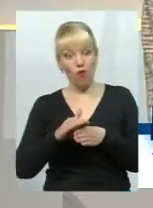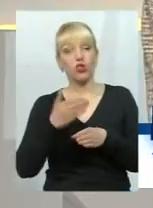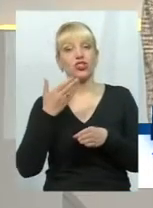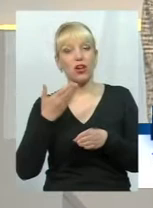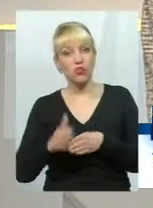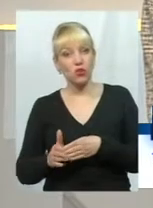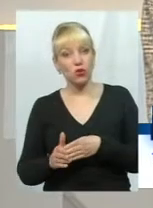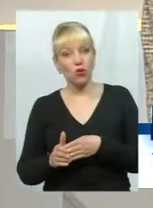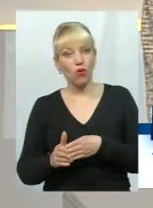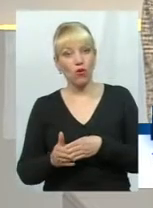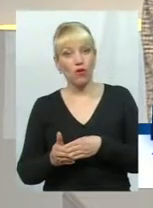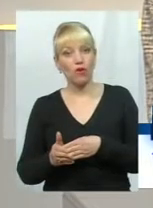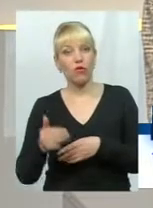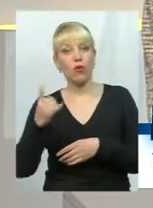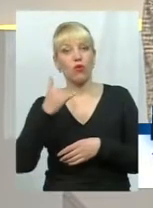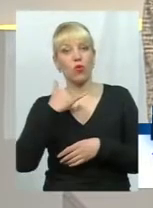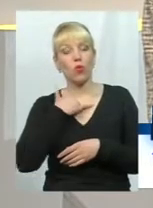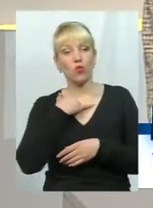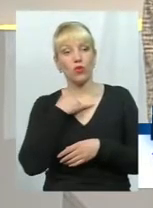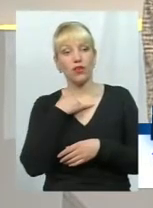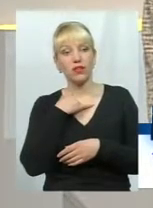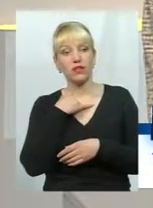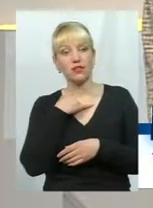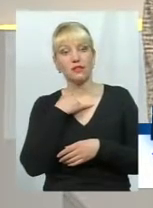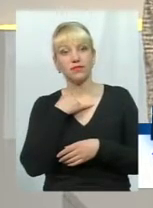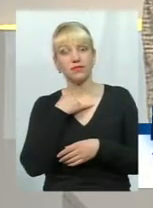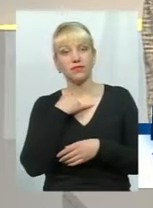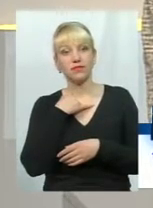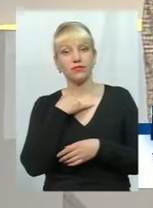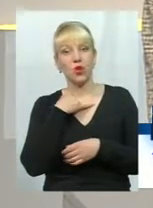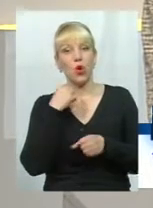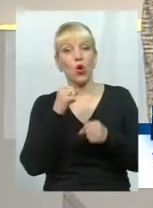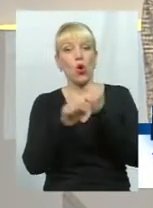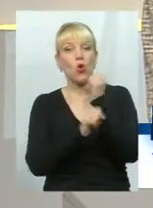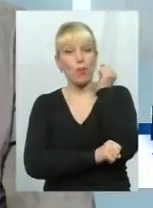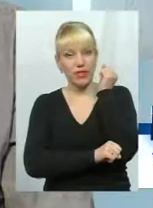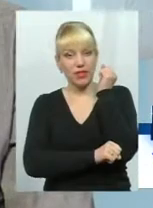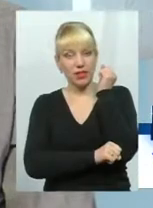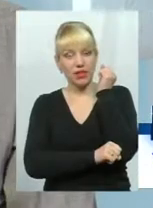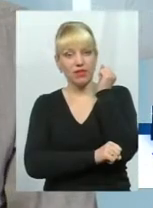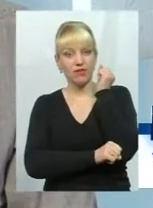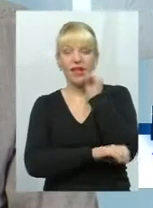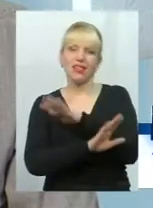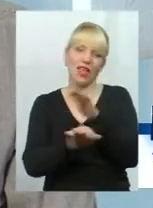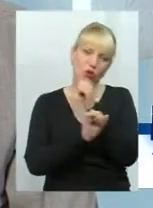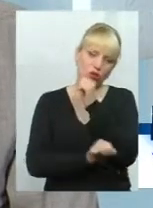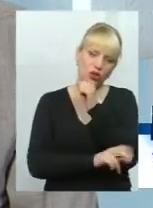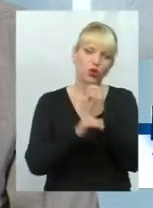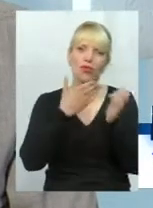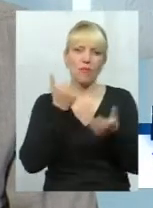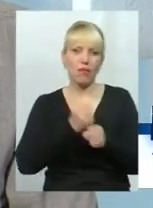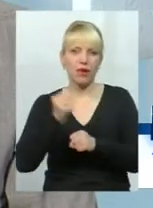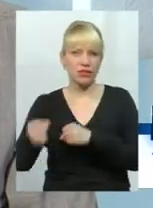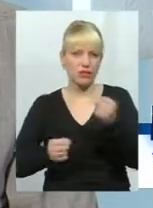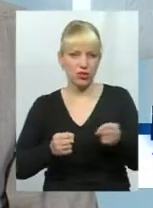Частково нас, робітників, а то й не робітників, не працевлаштованих,